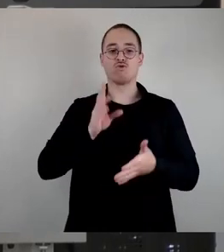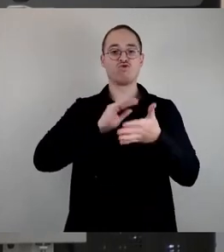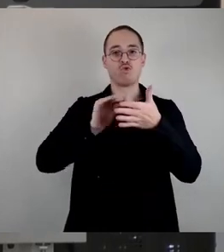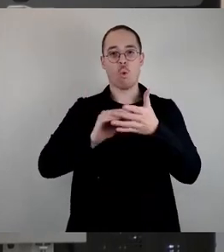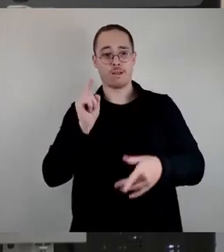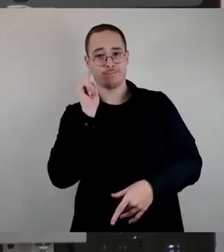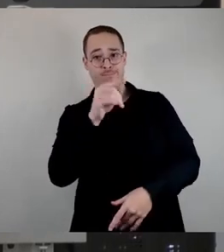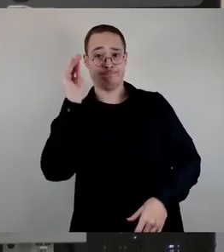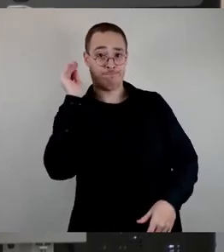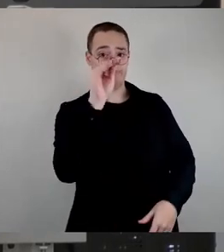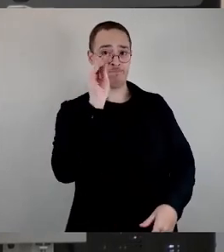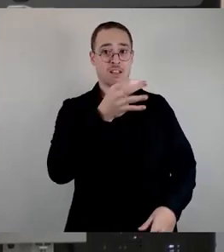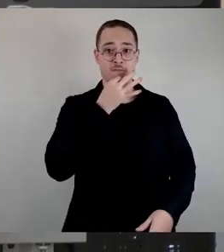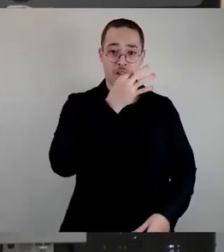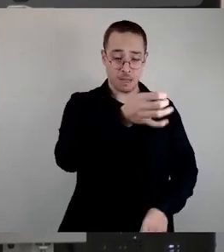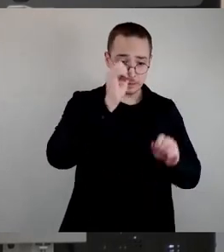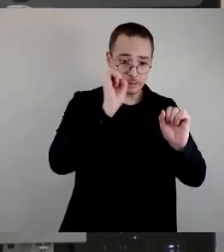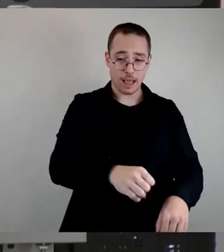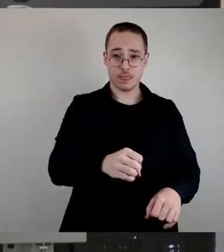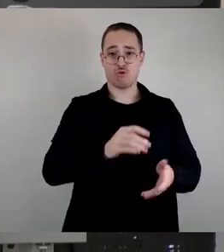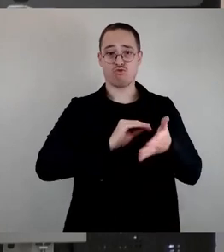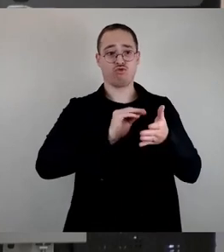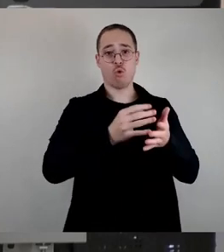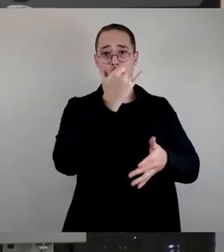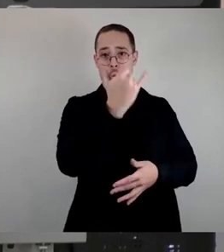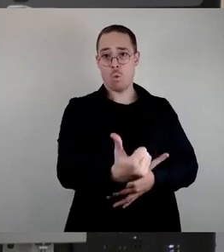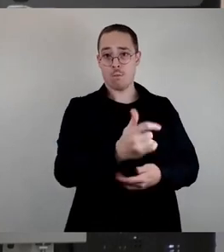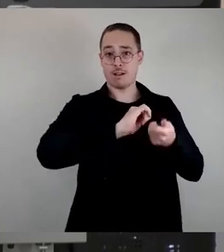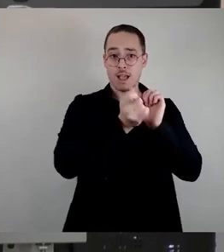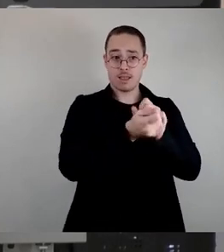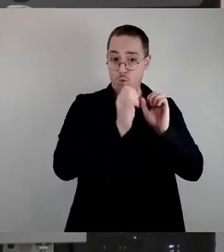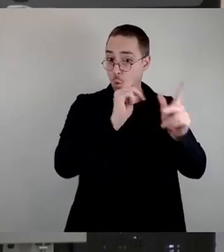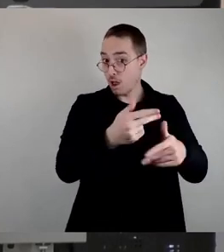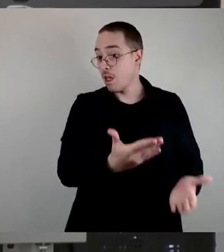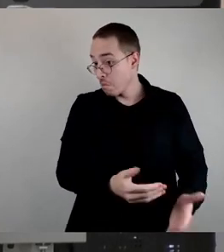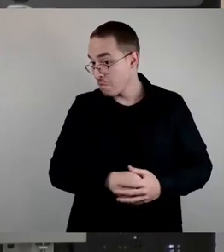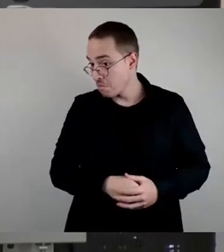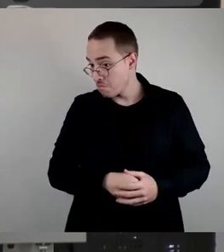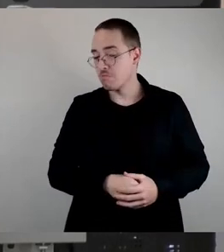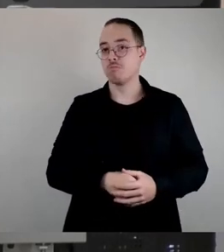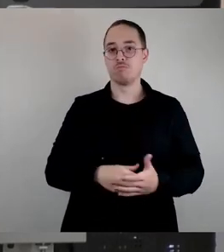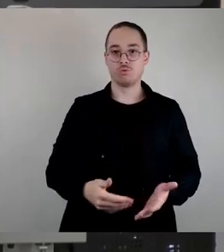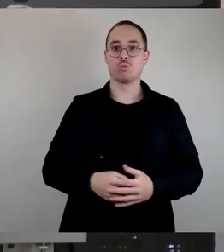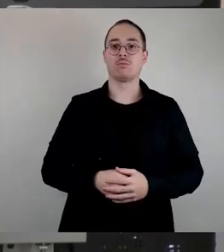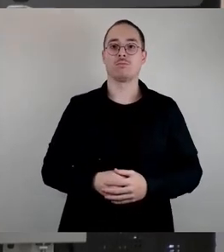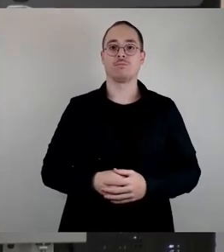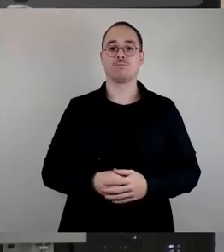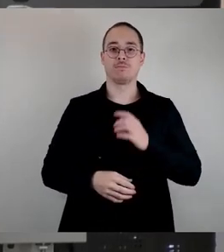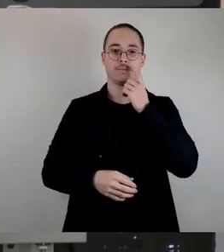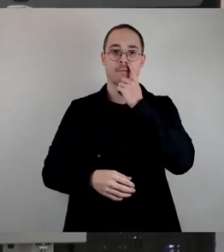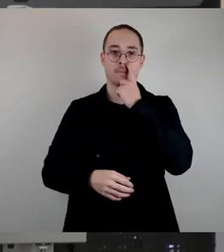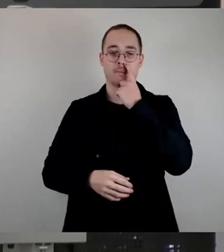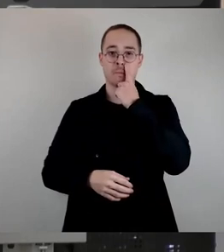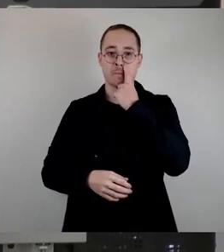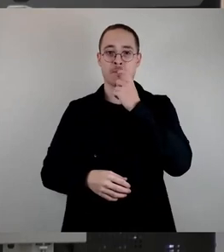stellen ist, ob durch Schulartänderung Gemeinschaftsschulen eingerichtet werden könnten. Dazu brauchen wir